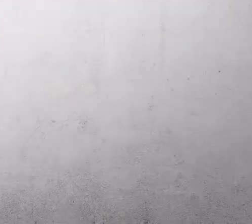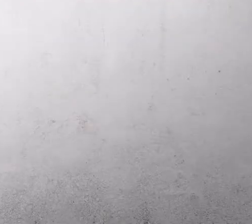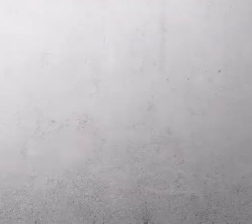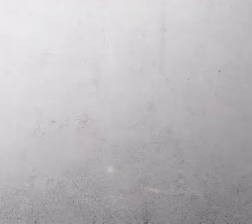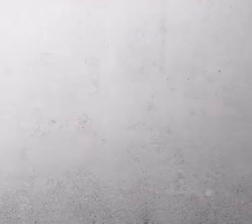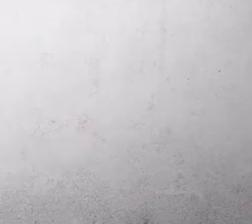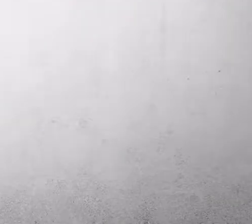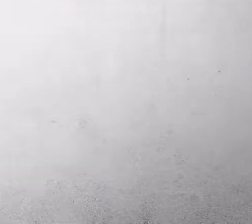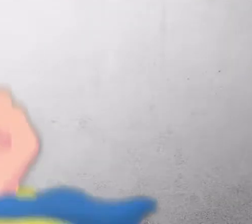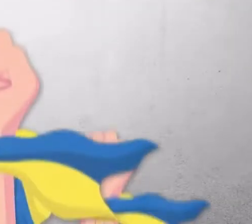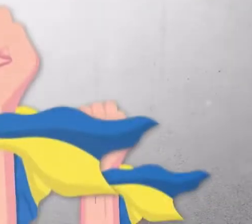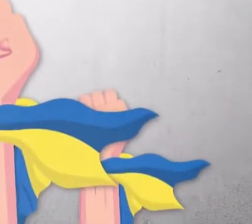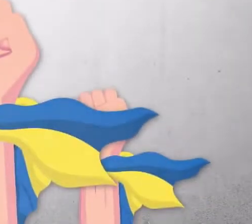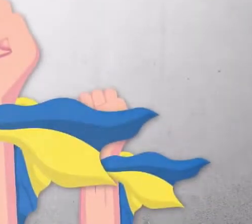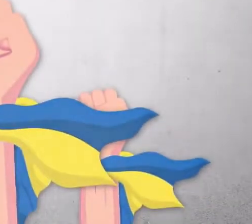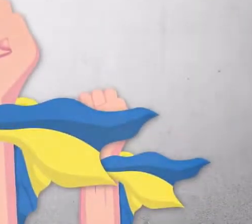Слава Україні!